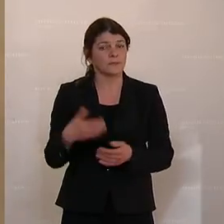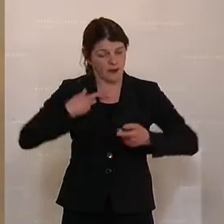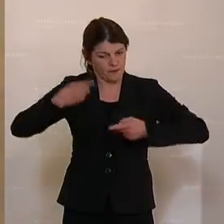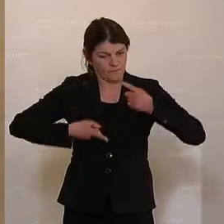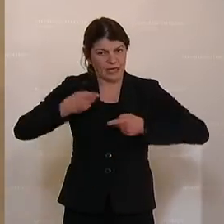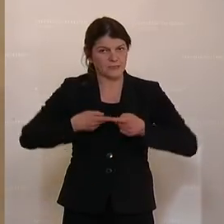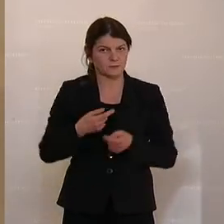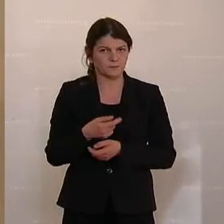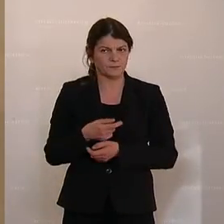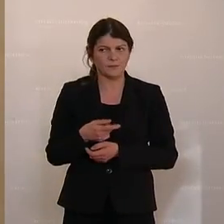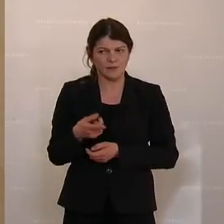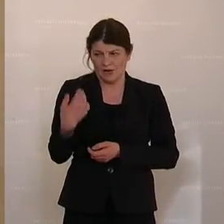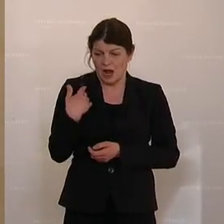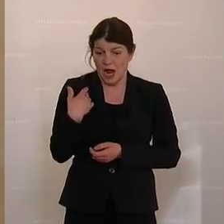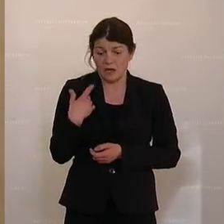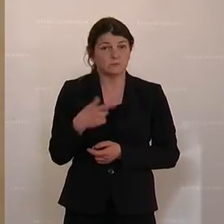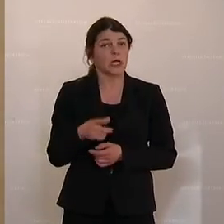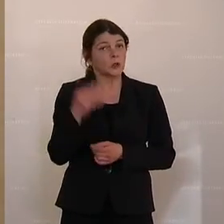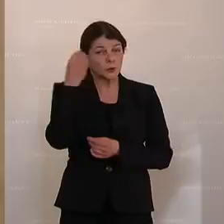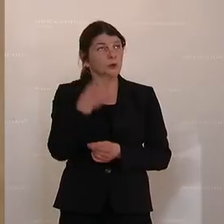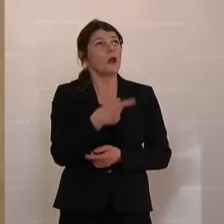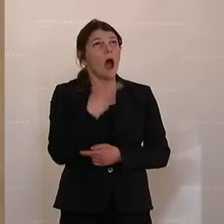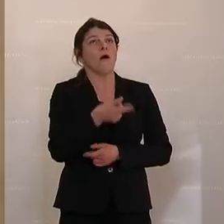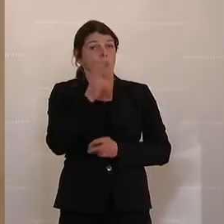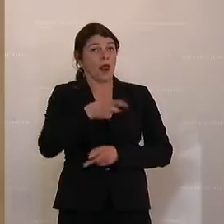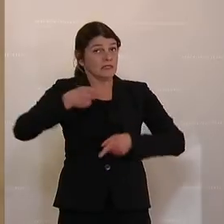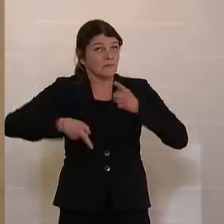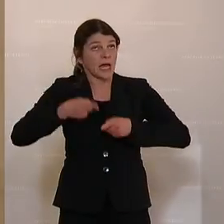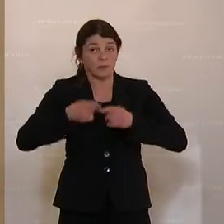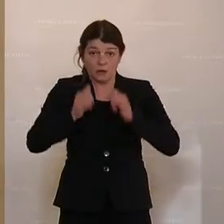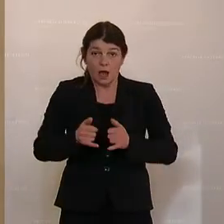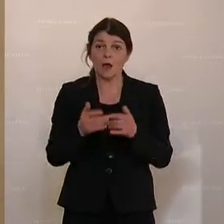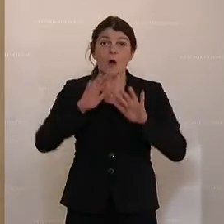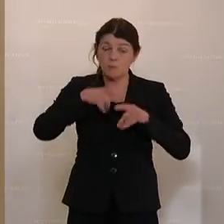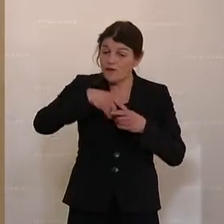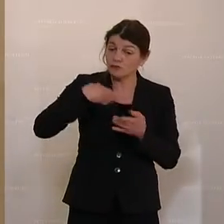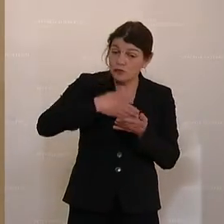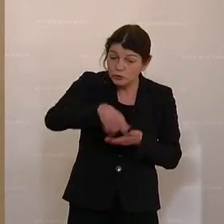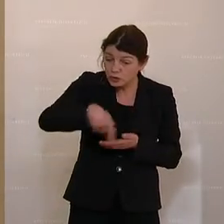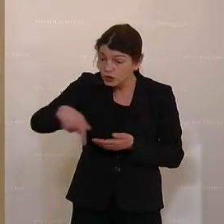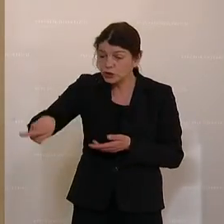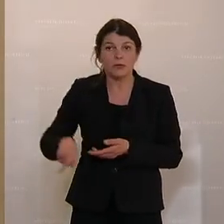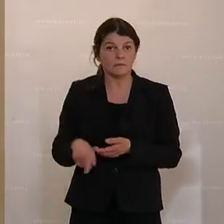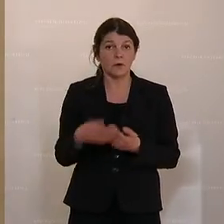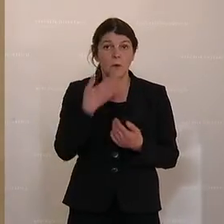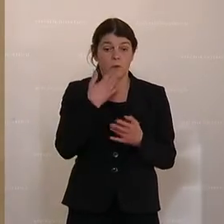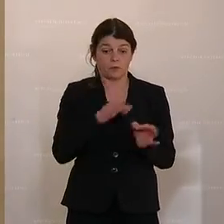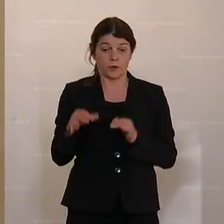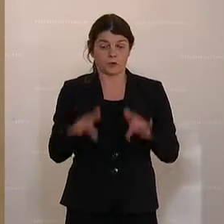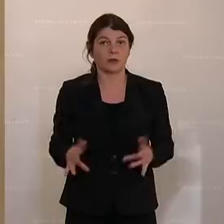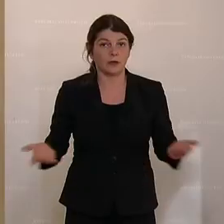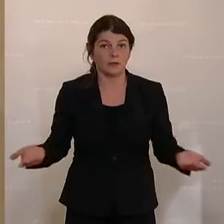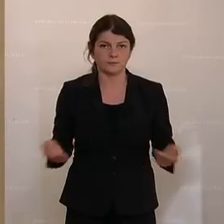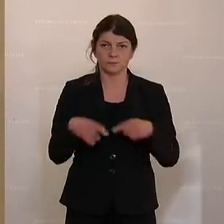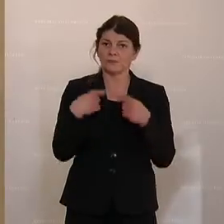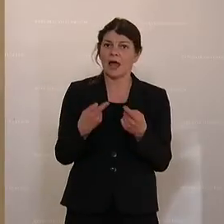zumindest ist sie als Weisung in den Schulen und bei den Direktoren so angekommen, hinausgeschickt, obwohl es keine Verordnung gegeben hat. Hier